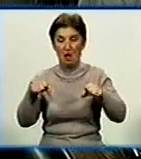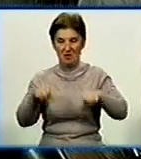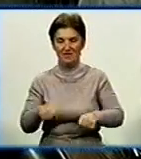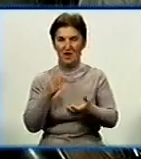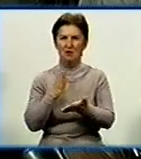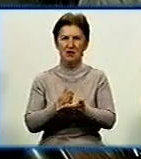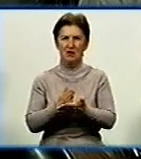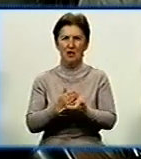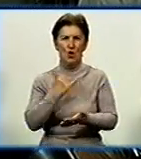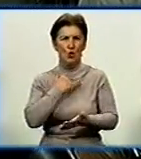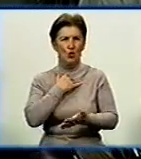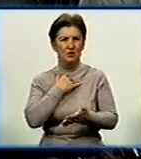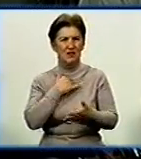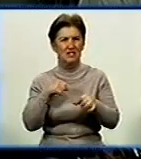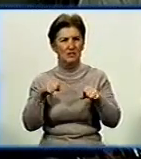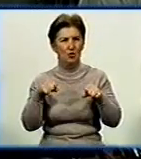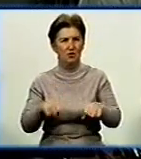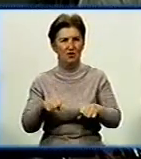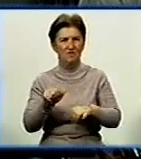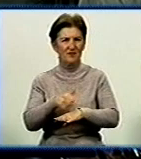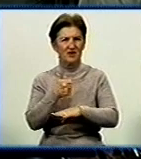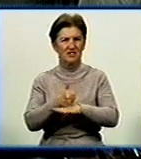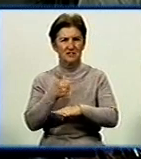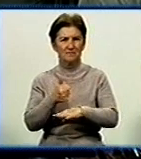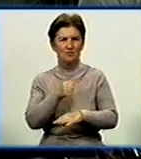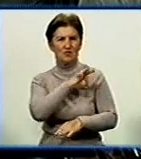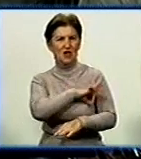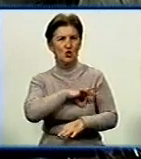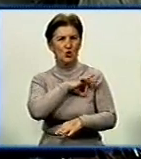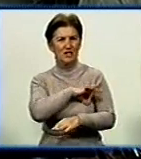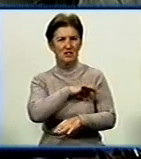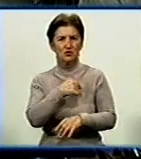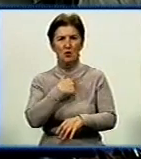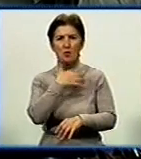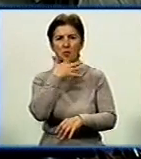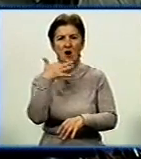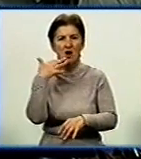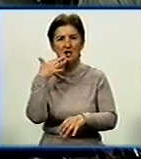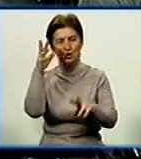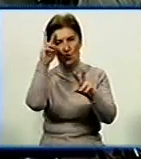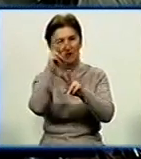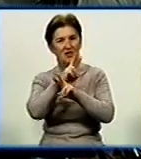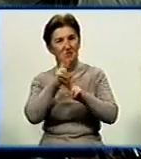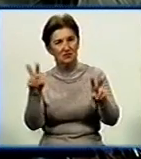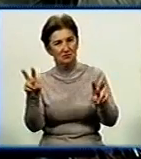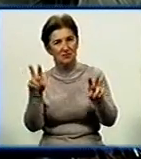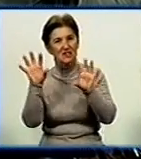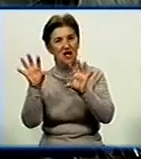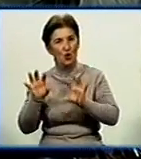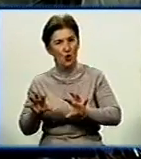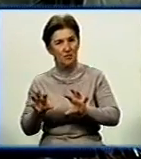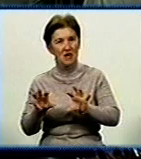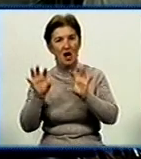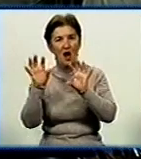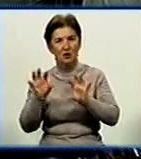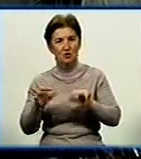Проблеми в нас в основному юридичні, тому що ми багато не знаємо законів, а закони